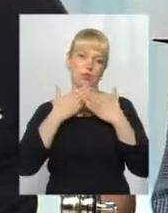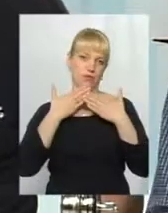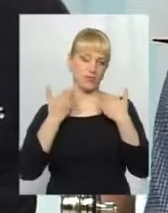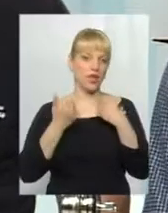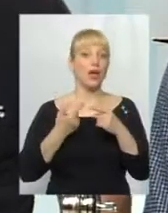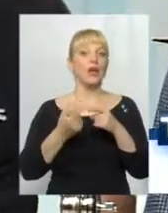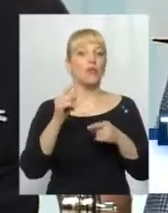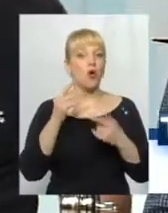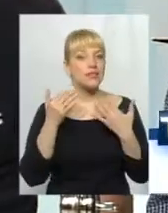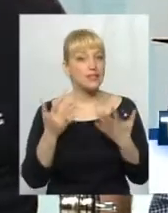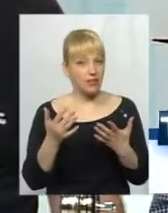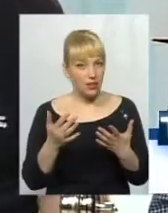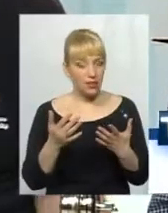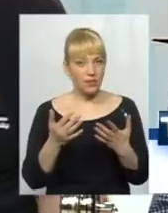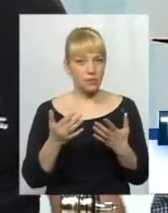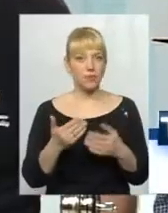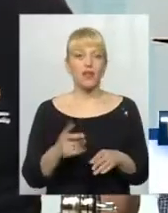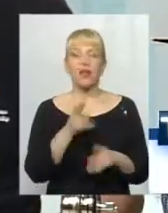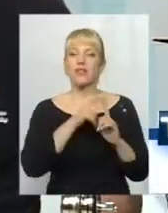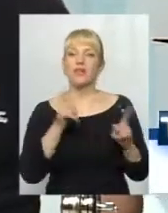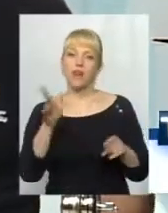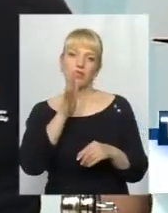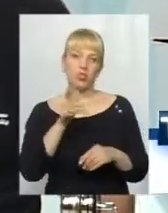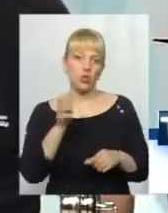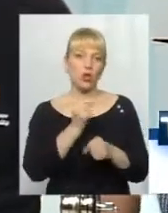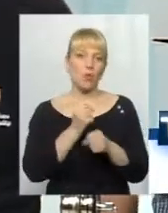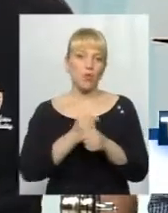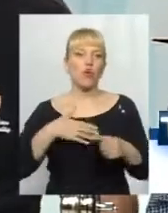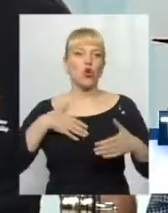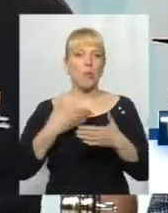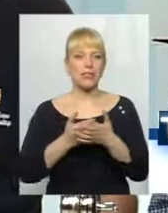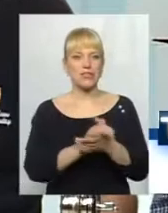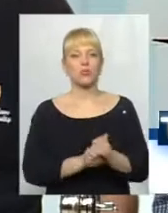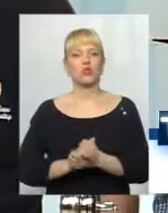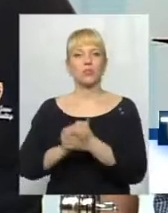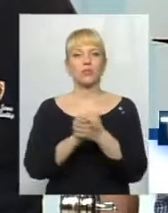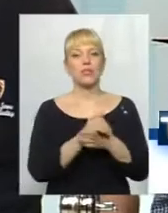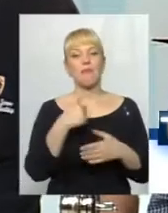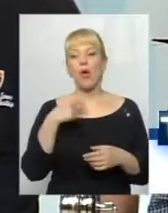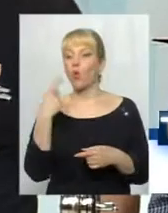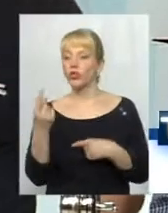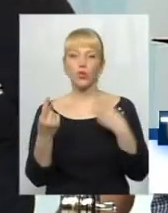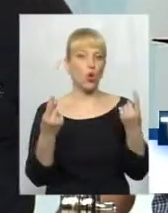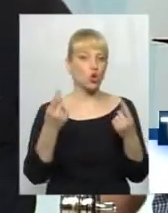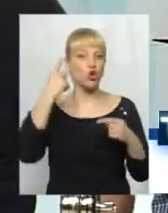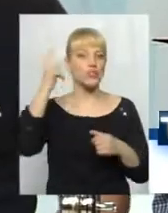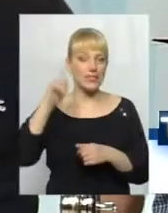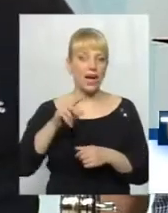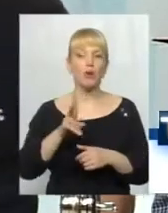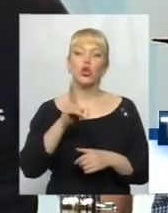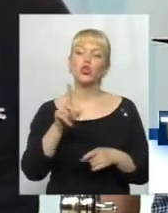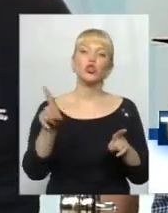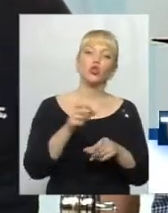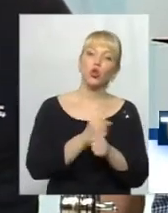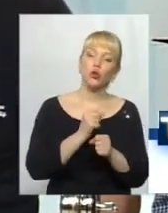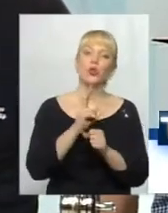Оскільки, ви знаєте, тривалий час роботи в громадському суспільстві, ми одного знаємо. Знаємо, хто що робить,